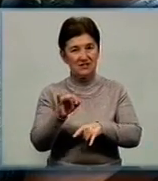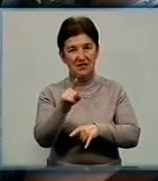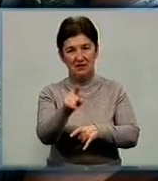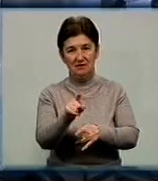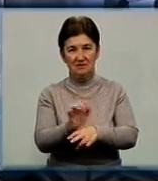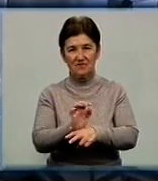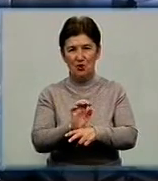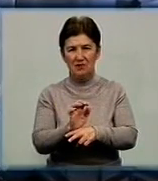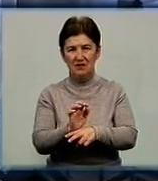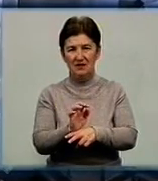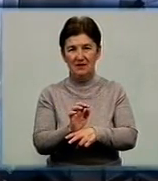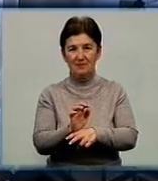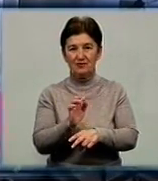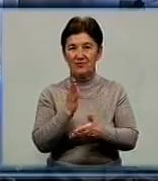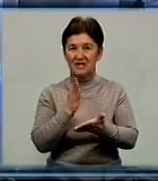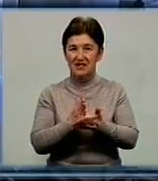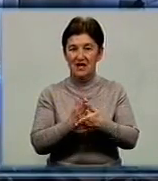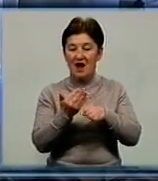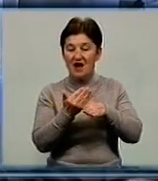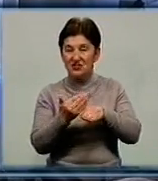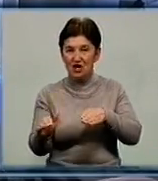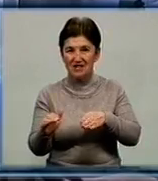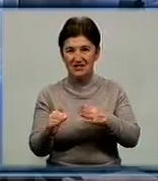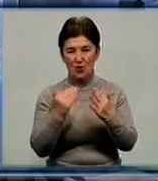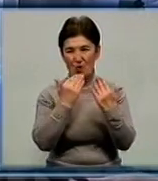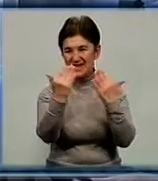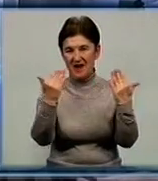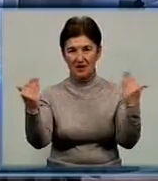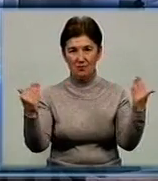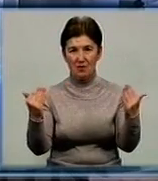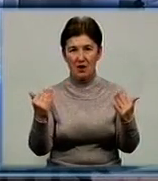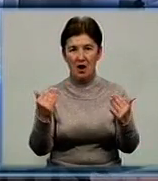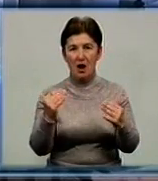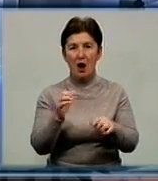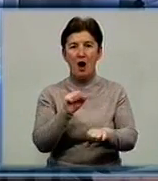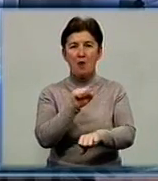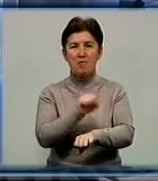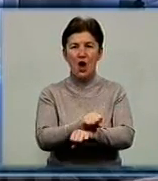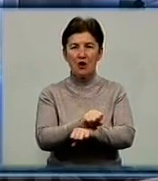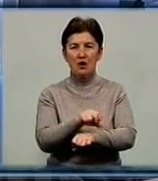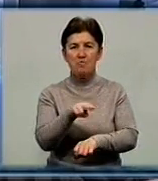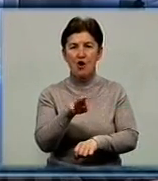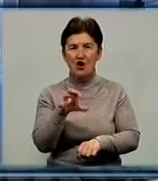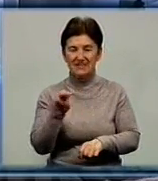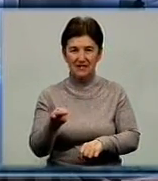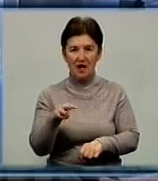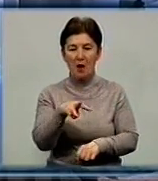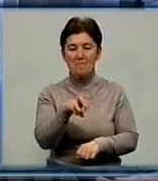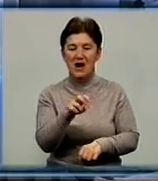автомобіль. Ось цей автомобіль є частиною діорами блокпост Баріуполь. Тобто вона буде